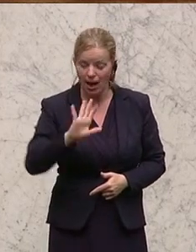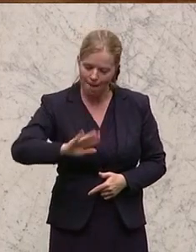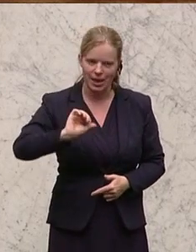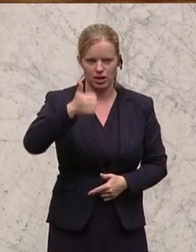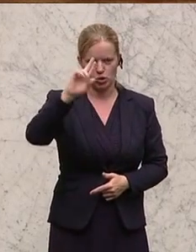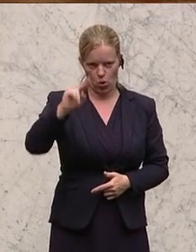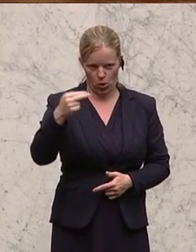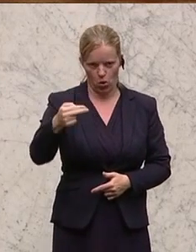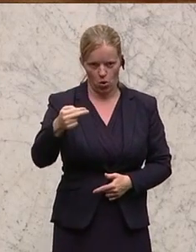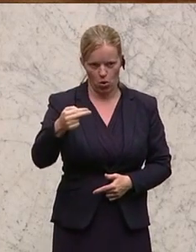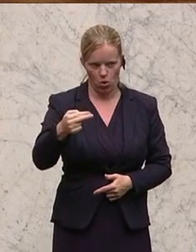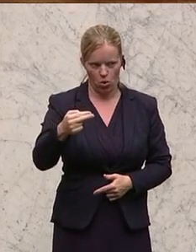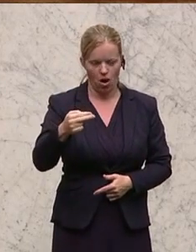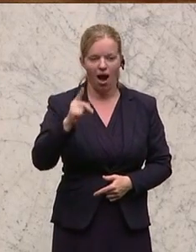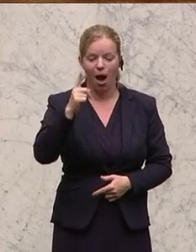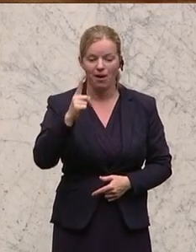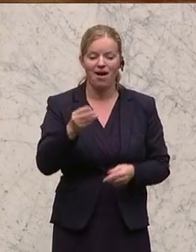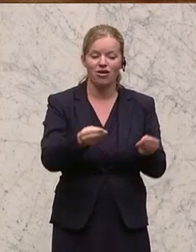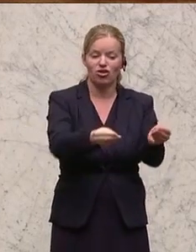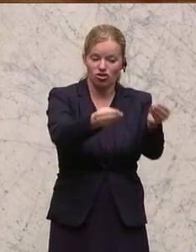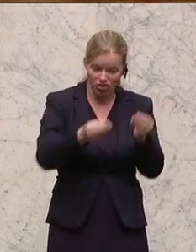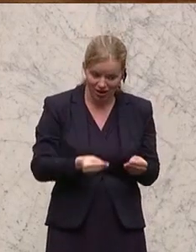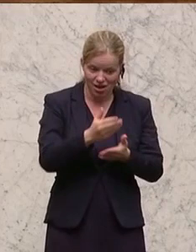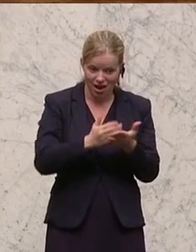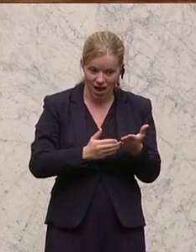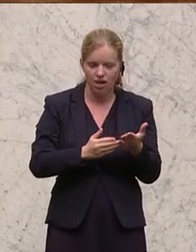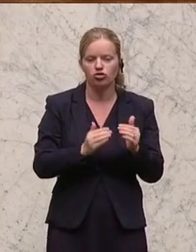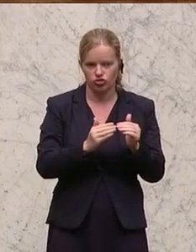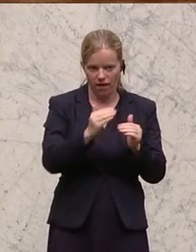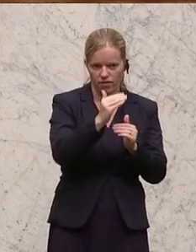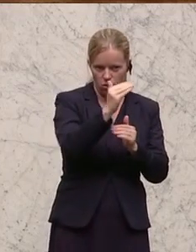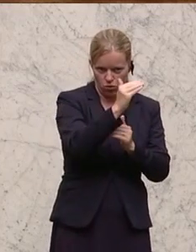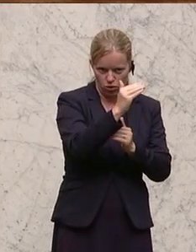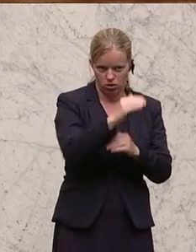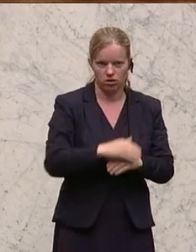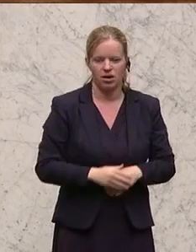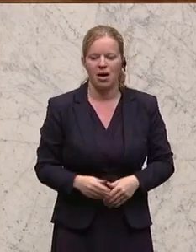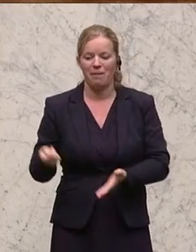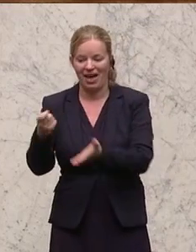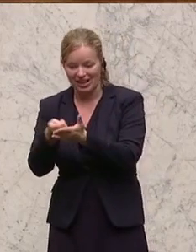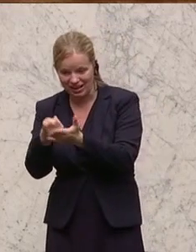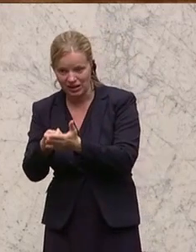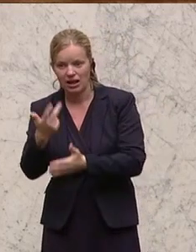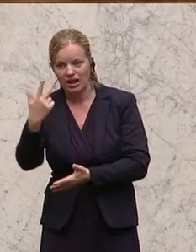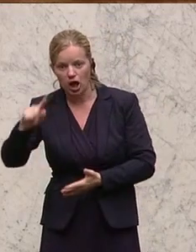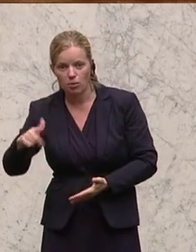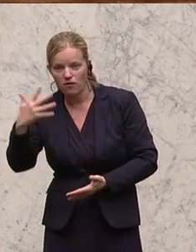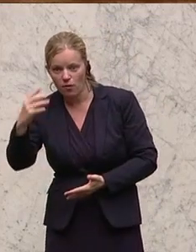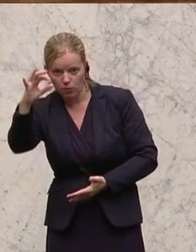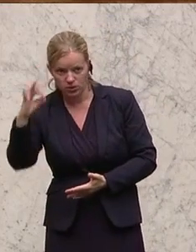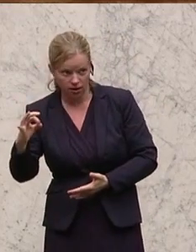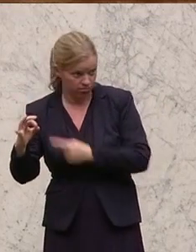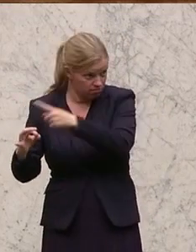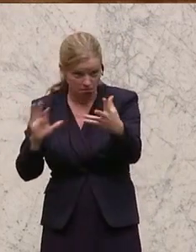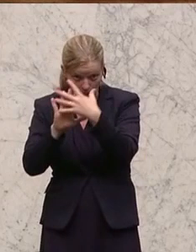anzuberechnen, aber vom geschenkten Teil Staffelung. Bei Entgeltlichkeit 3,5 Prozent. Alle mitgekommen? Ganz einfach.